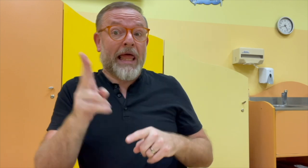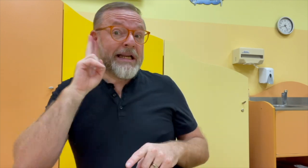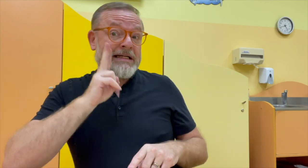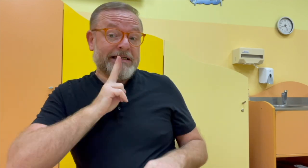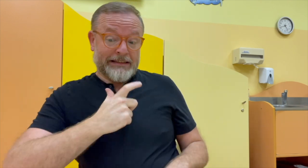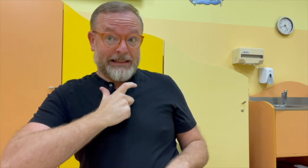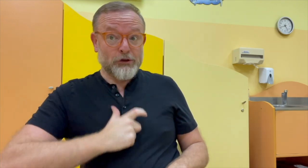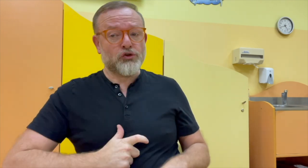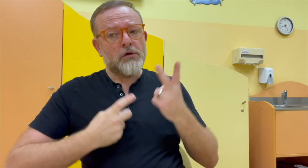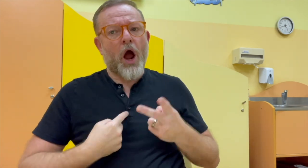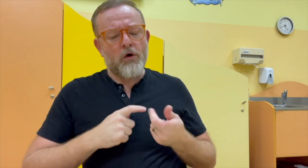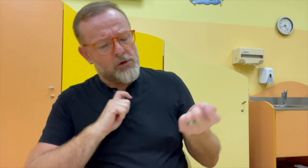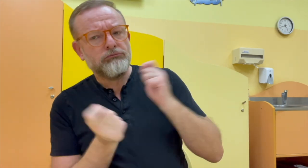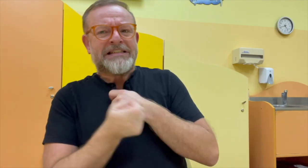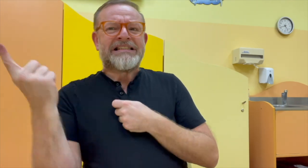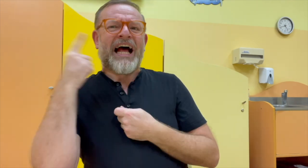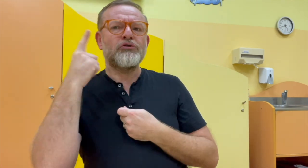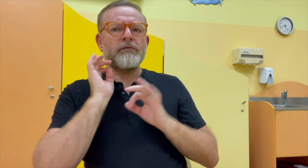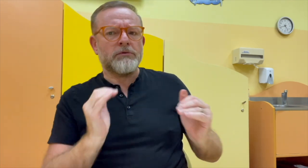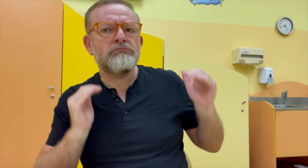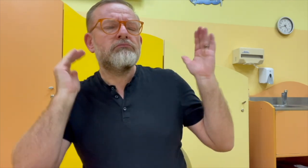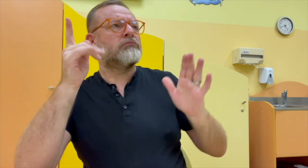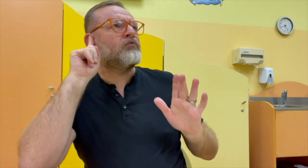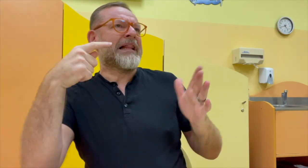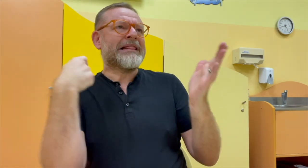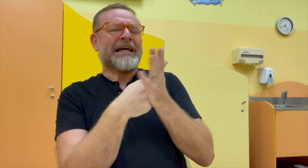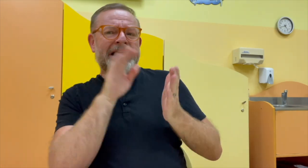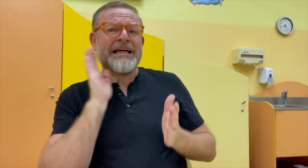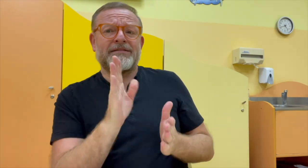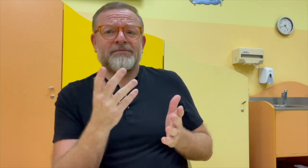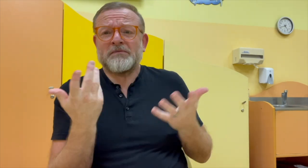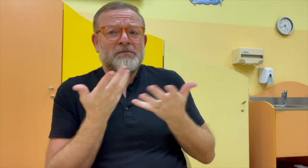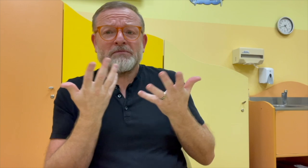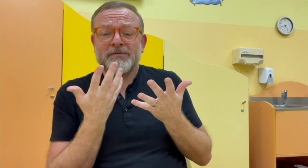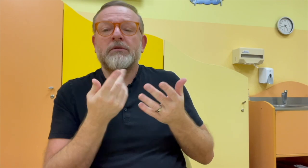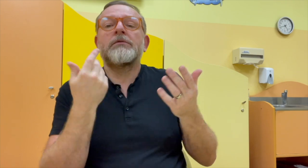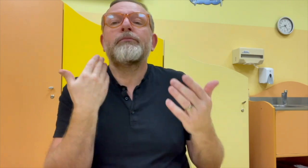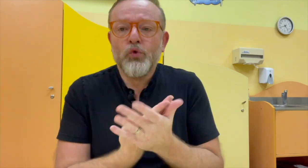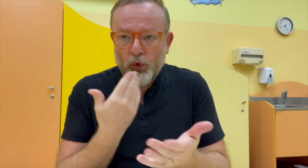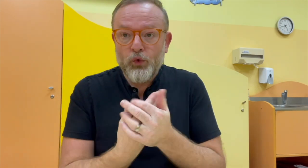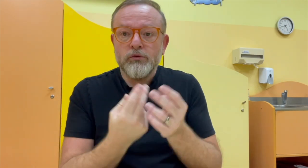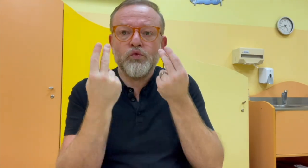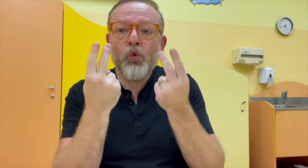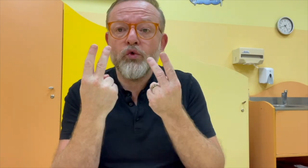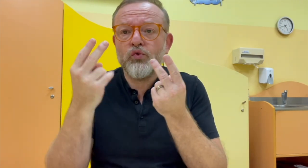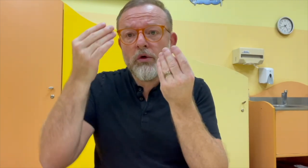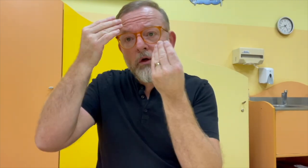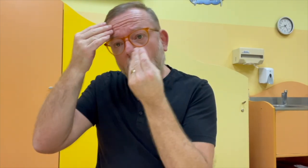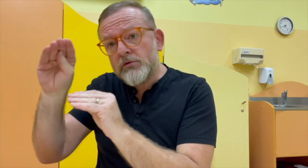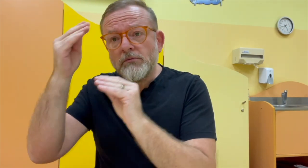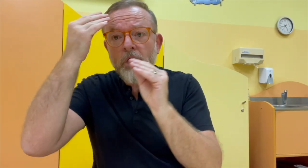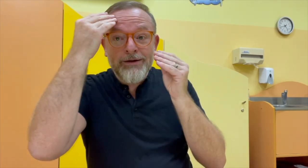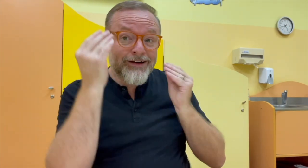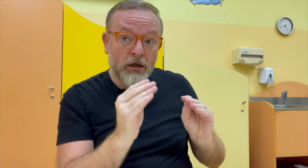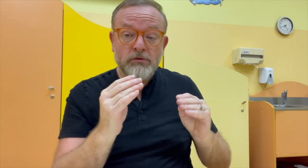Neslyšící nemůže mít kompetence jako slyšící a obráceně. To není možné. Proto je